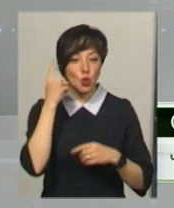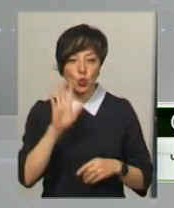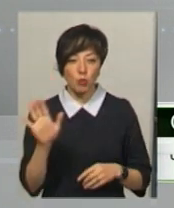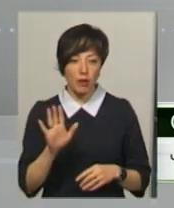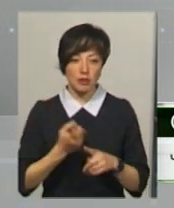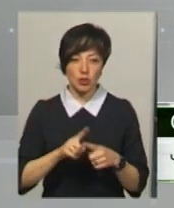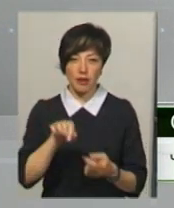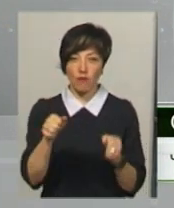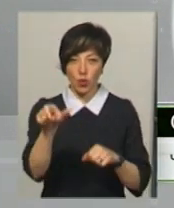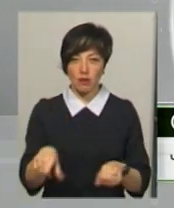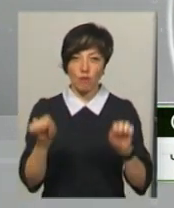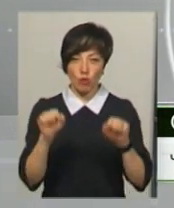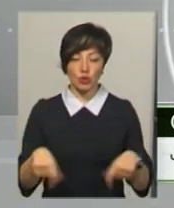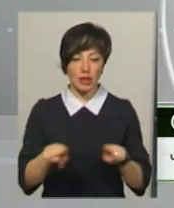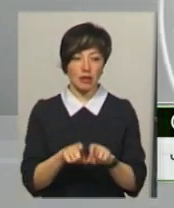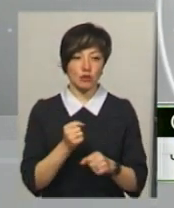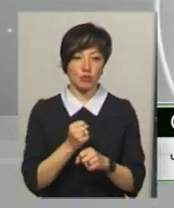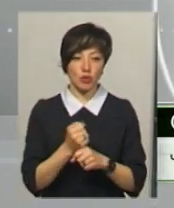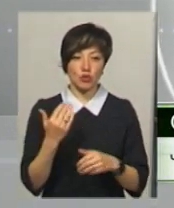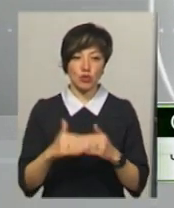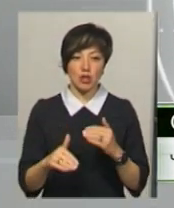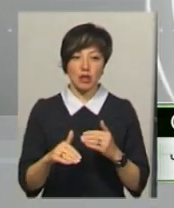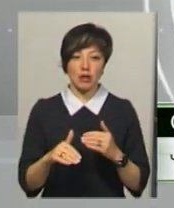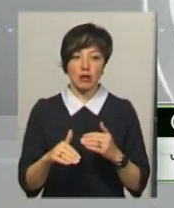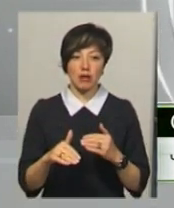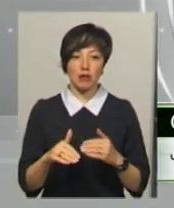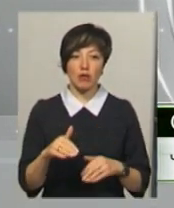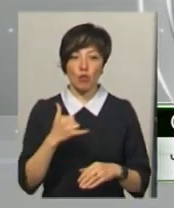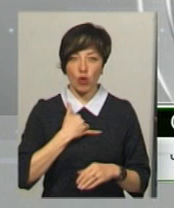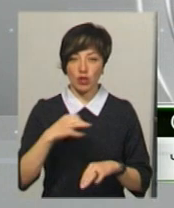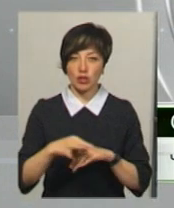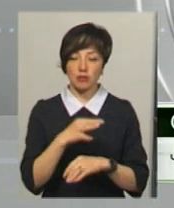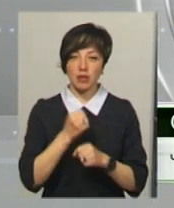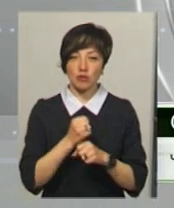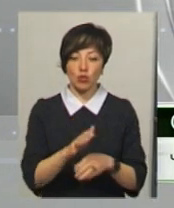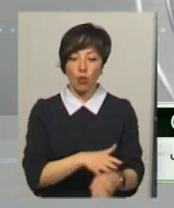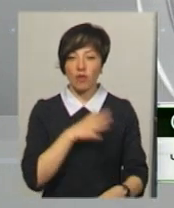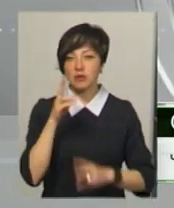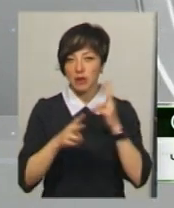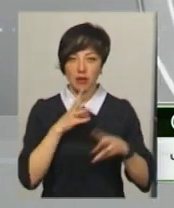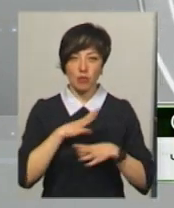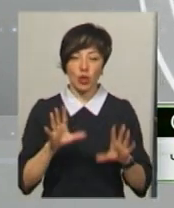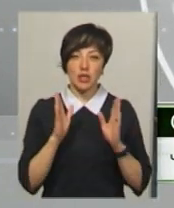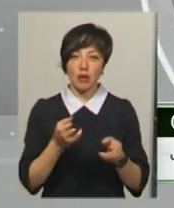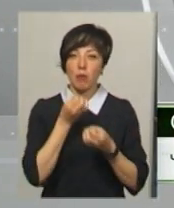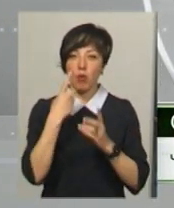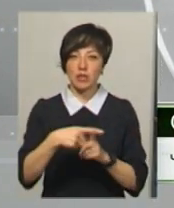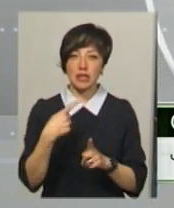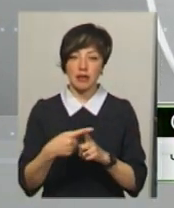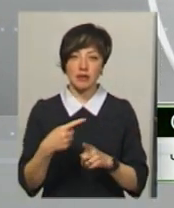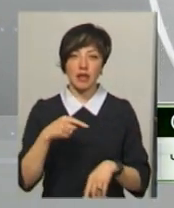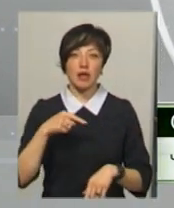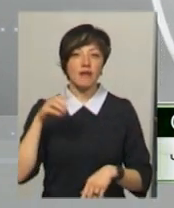що даний водій може таке зробити. Він вже в дружини працює довгий час, ніяких нарікань не було. Про нього були тільки позитивні